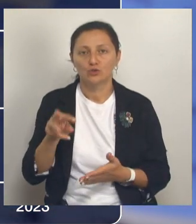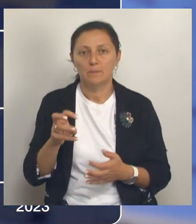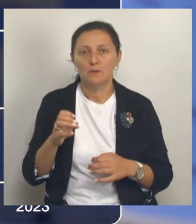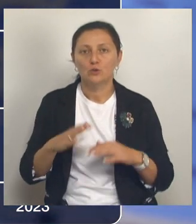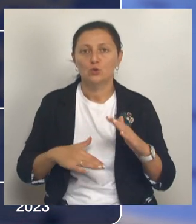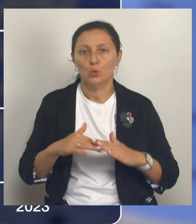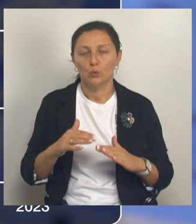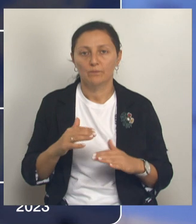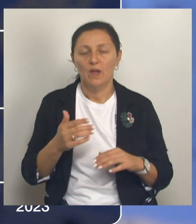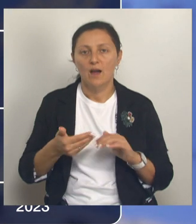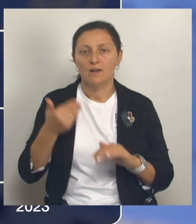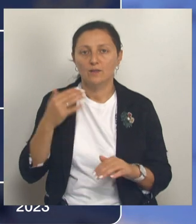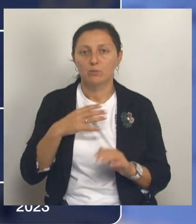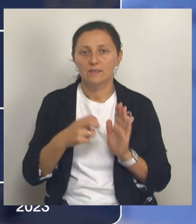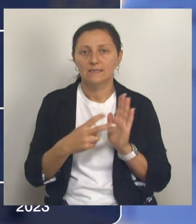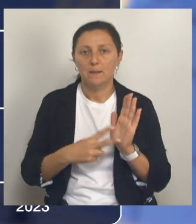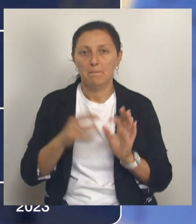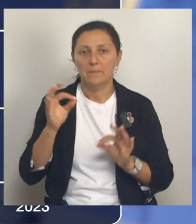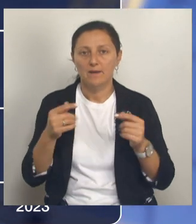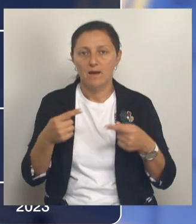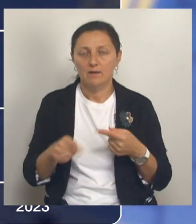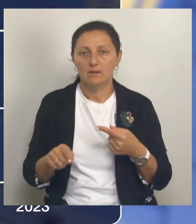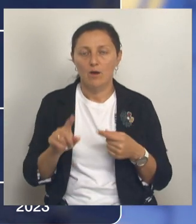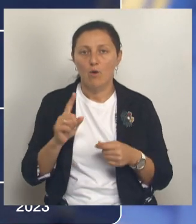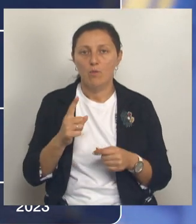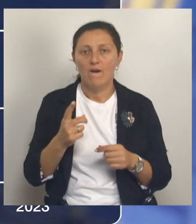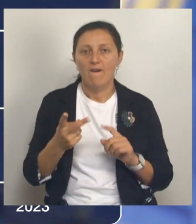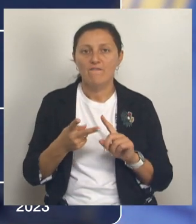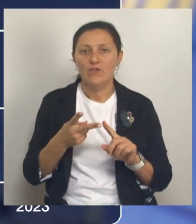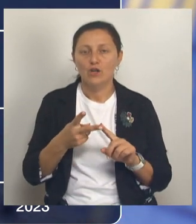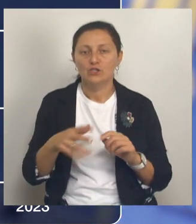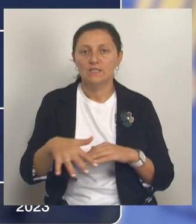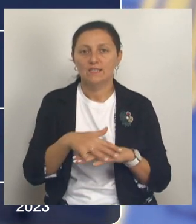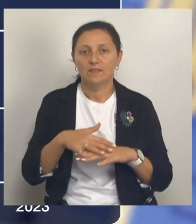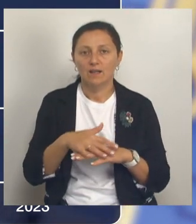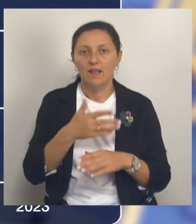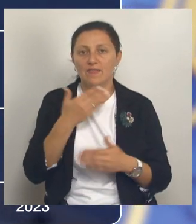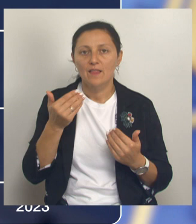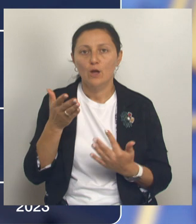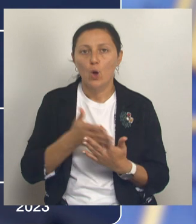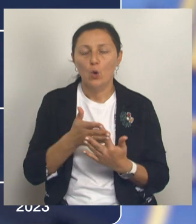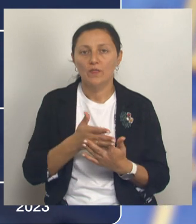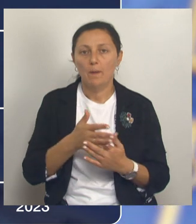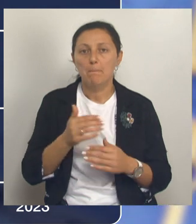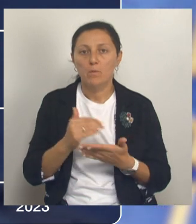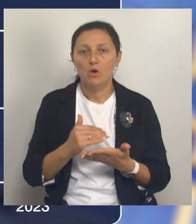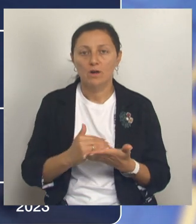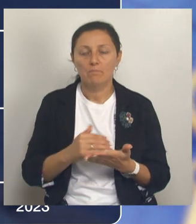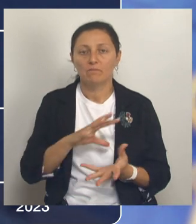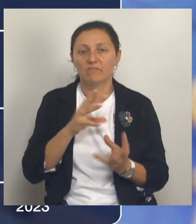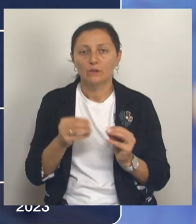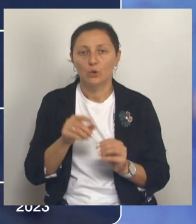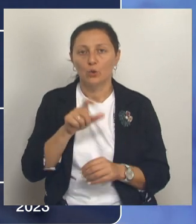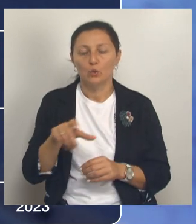разница составляла всего 17%. А все потому, что на вторичном рынке нет льготных программ и ставки по ипотеке намного выше. В итоге люди